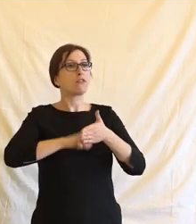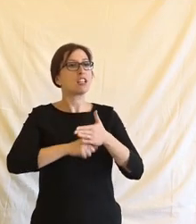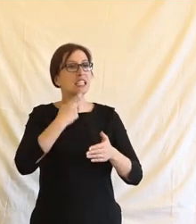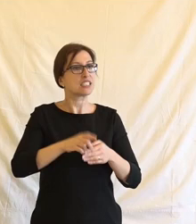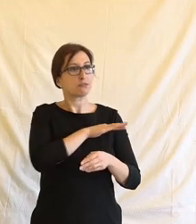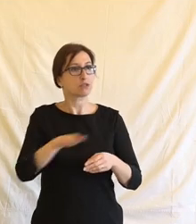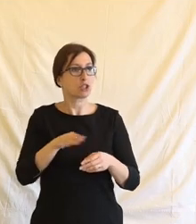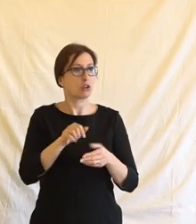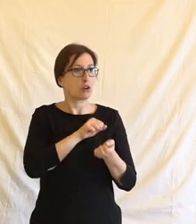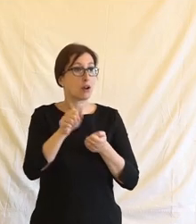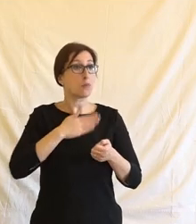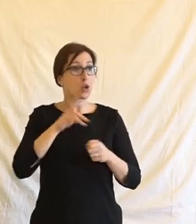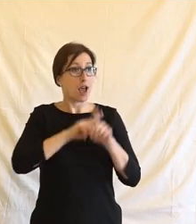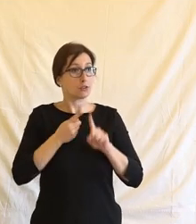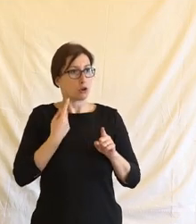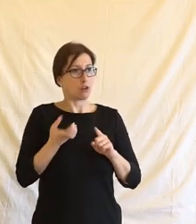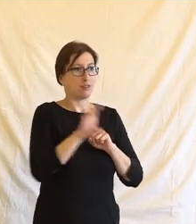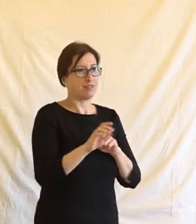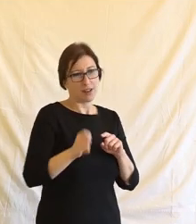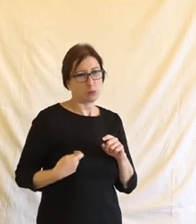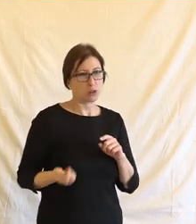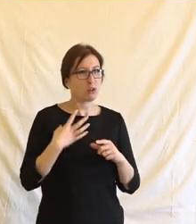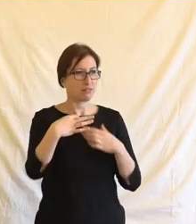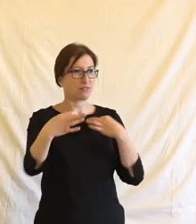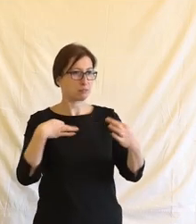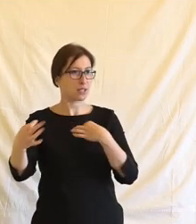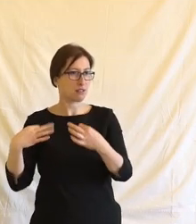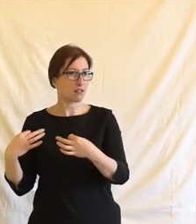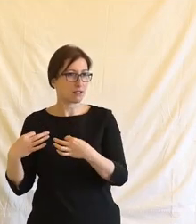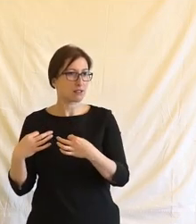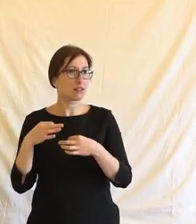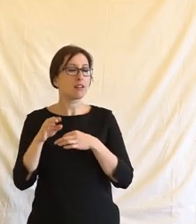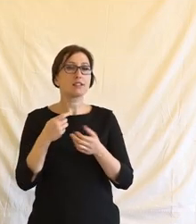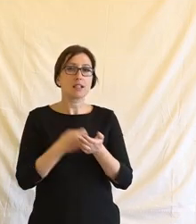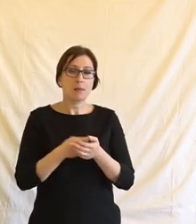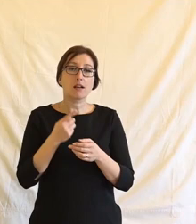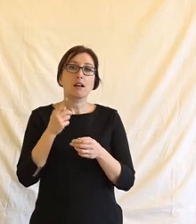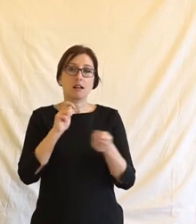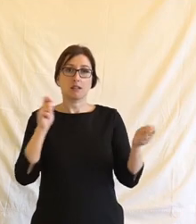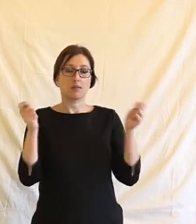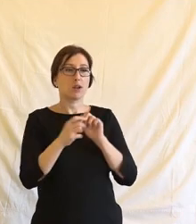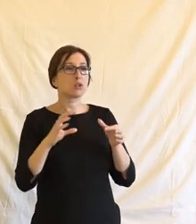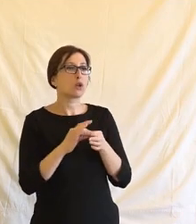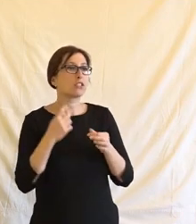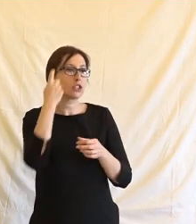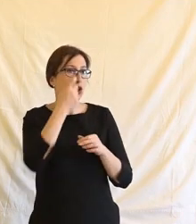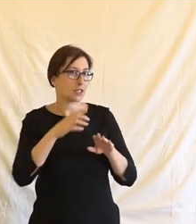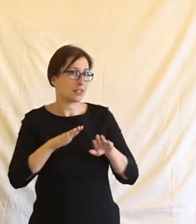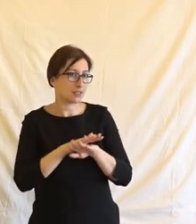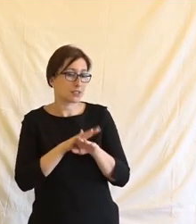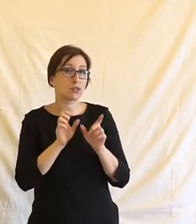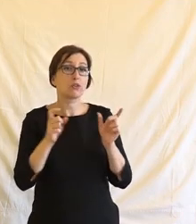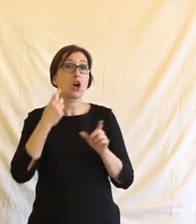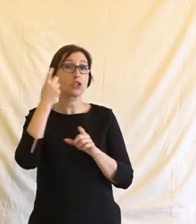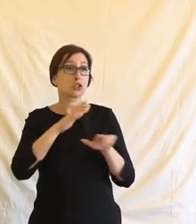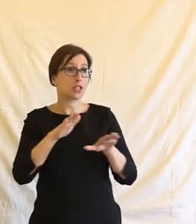trvat na tom, že oni otisknou můj názor. Tady to vlastně, ten pohled se začal měnit se sociálními sítěmi, protože